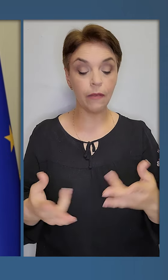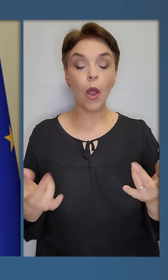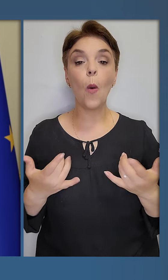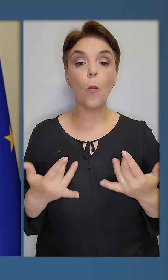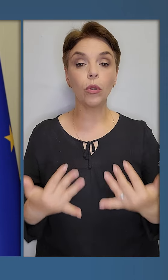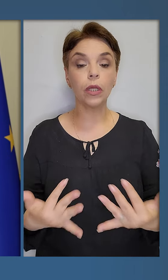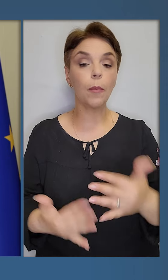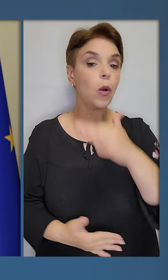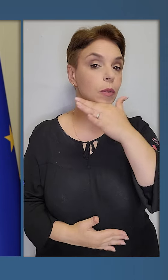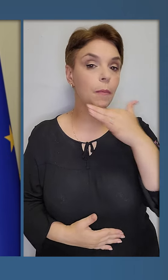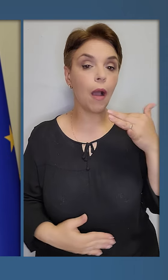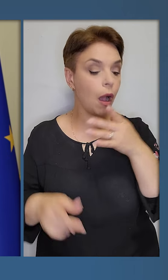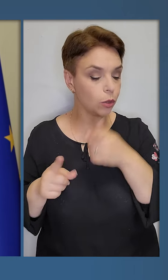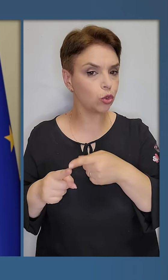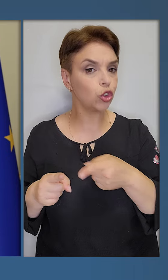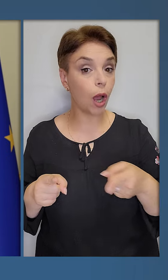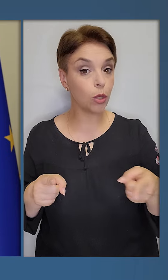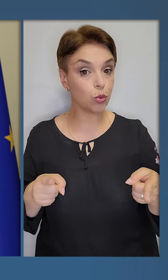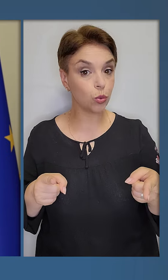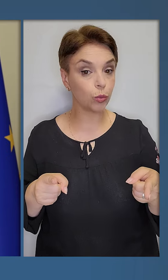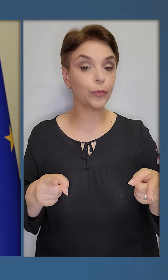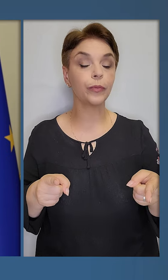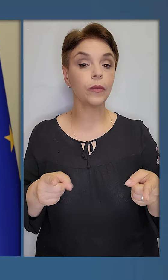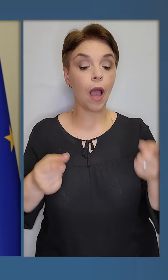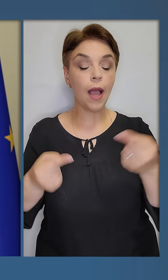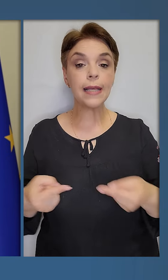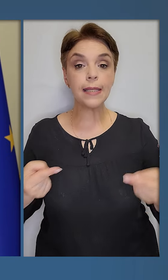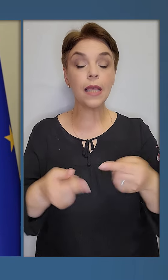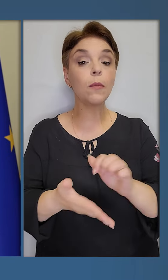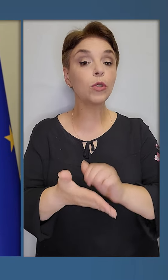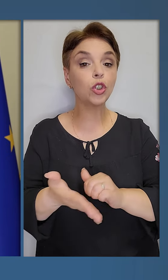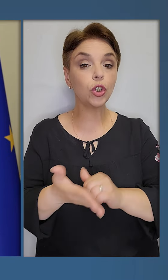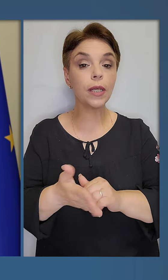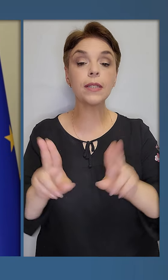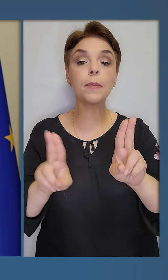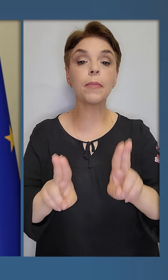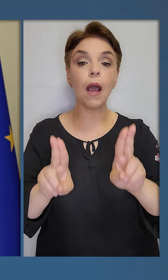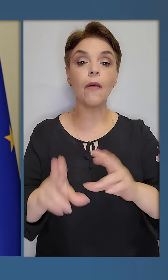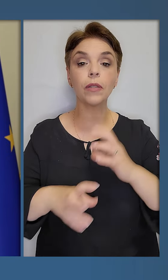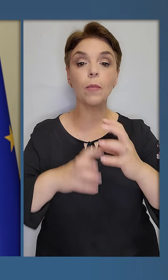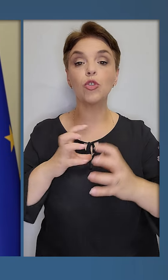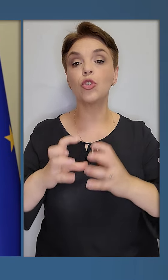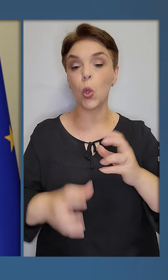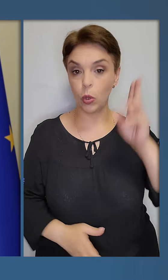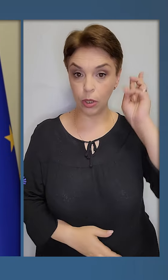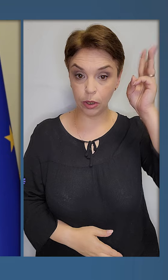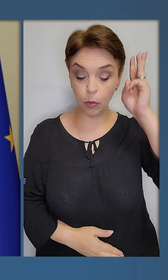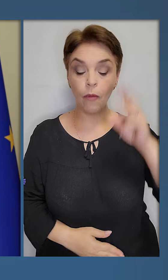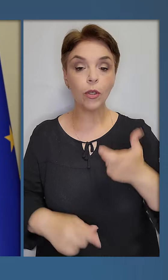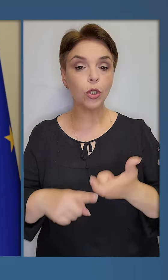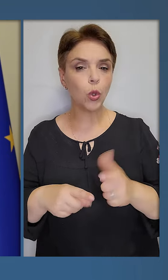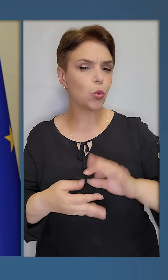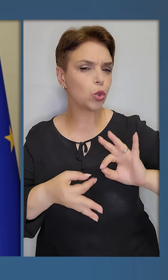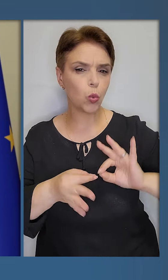потребують багато часу. Саме через правила міжнародної дипломатії вони